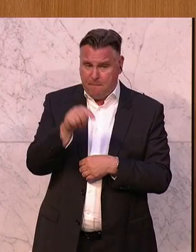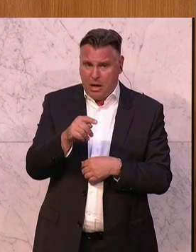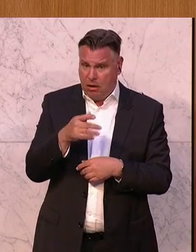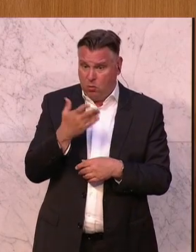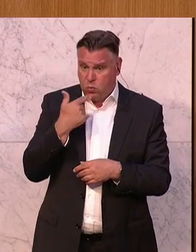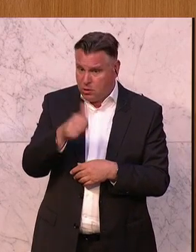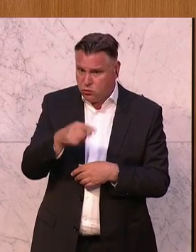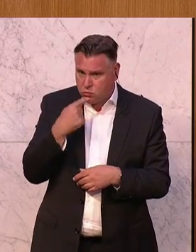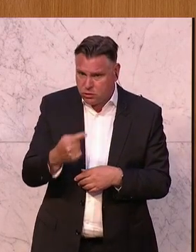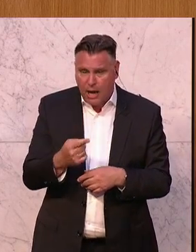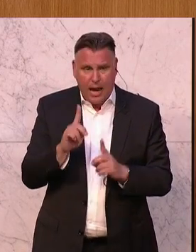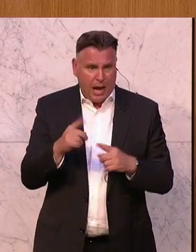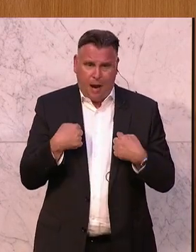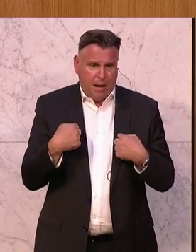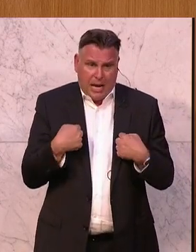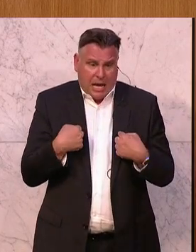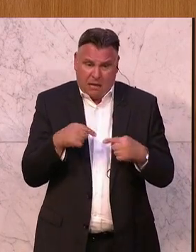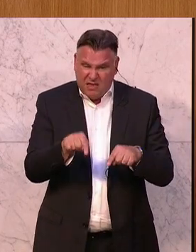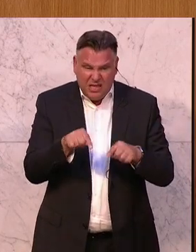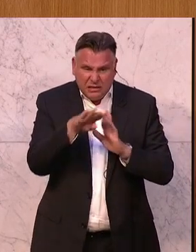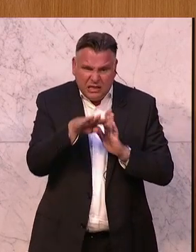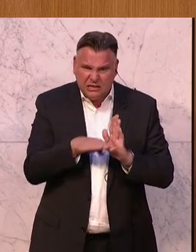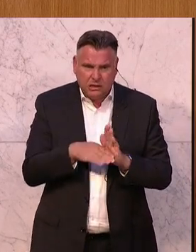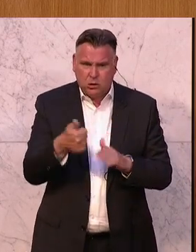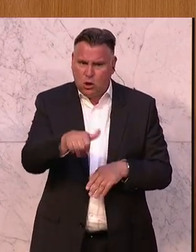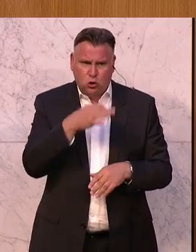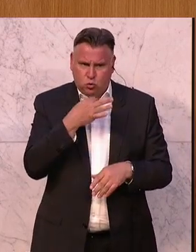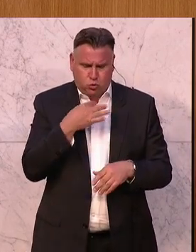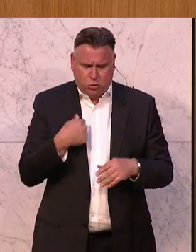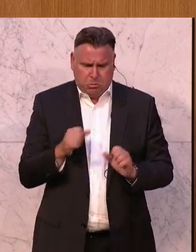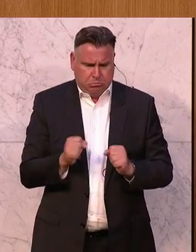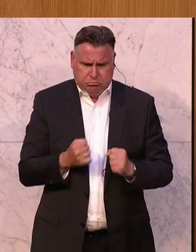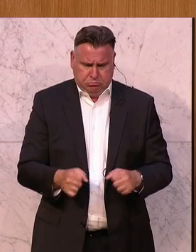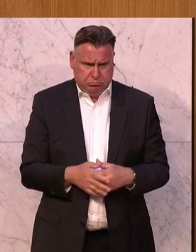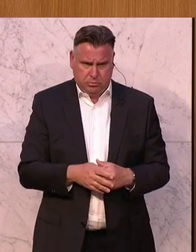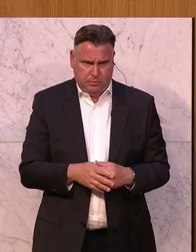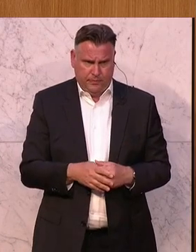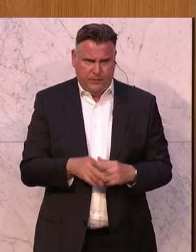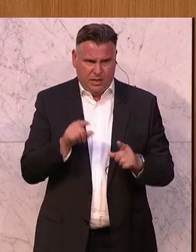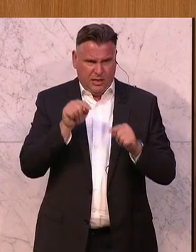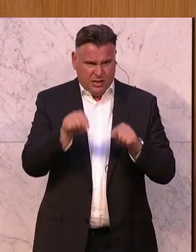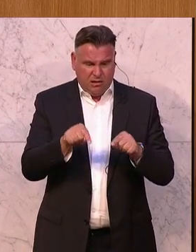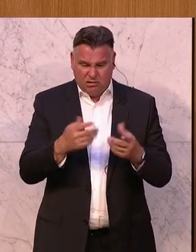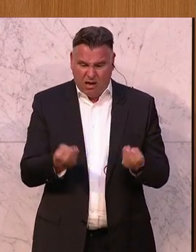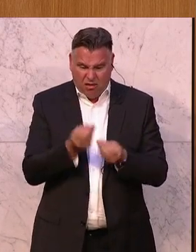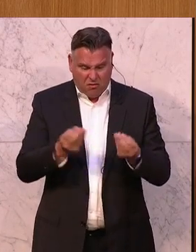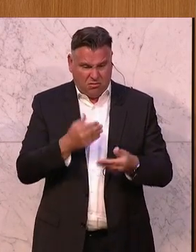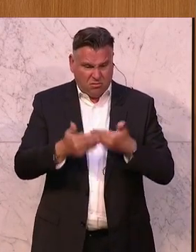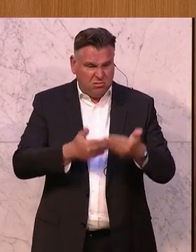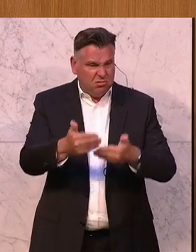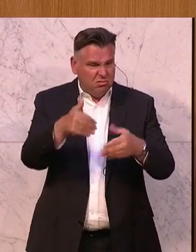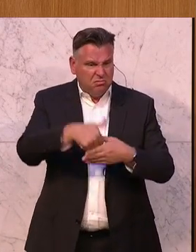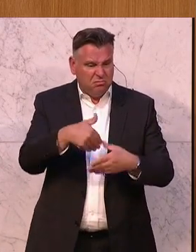Und das macht es uns leider nicht möglich, heute im Gesetz zuzustimmen. Aber statt diesen holprigen Irgendwas hätte man ja